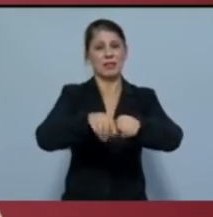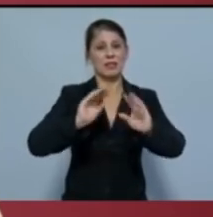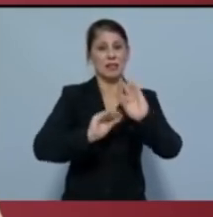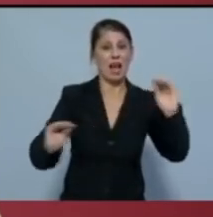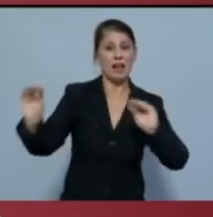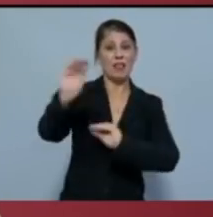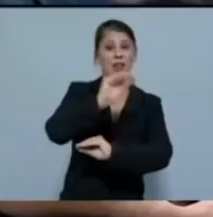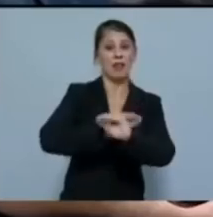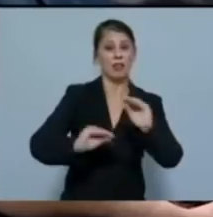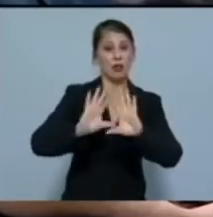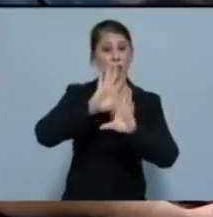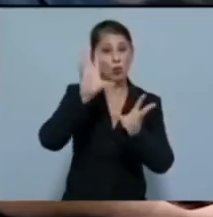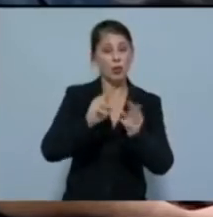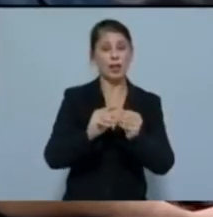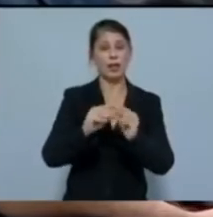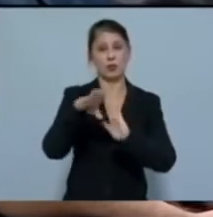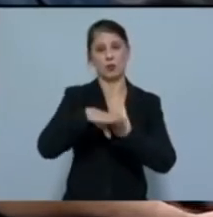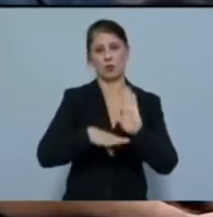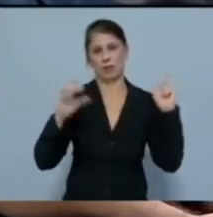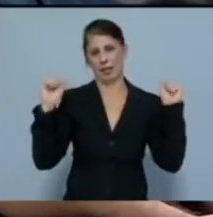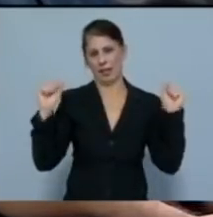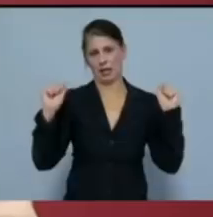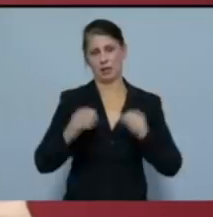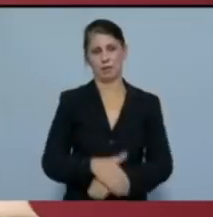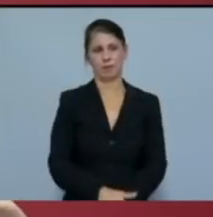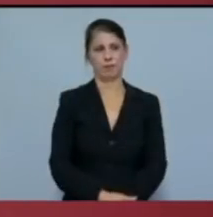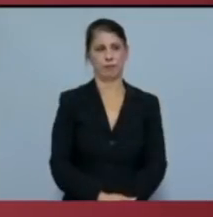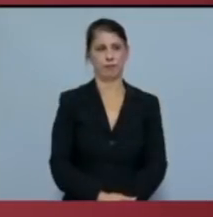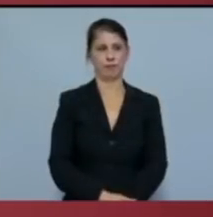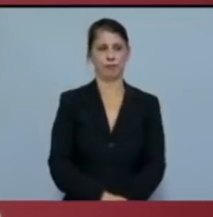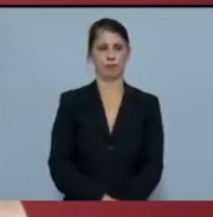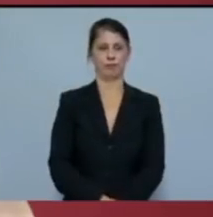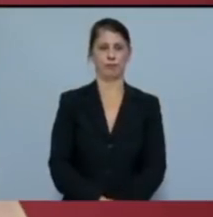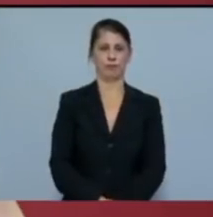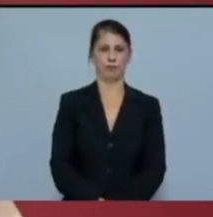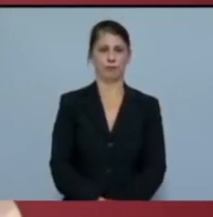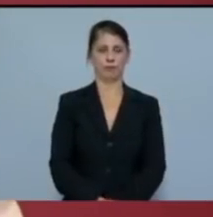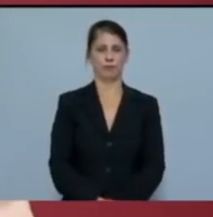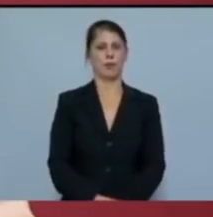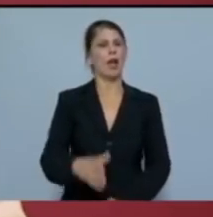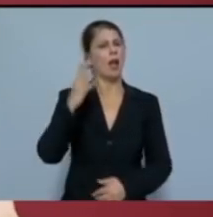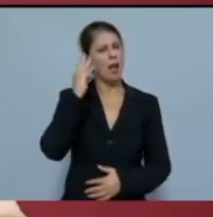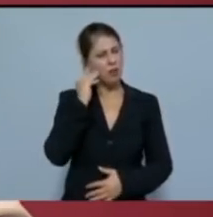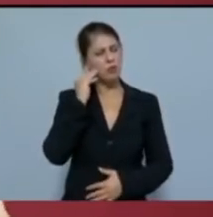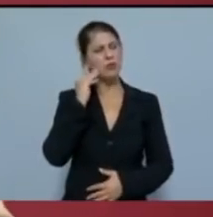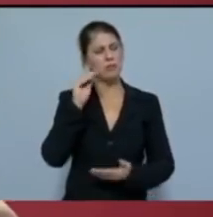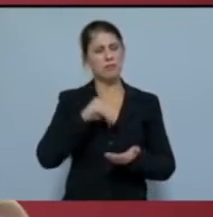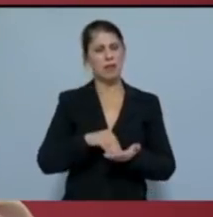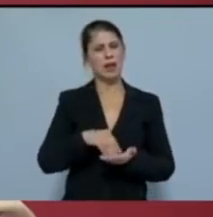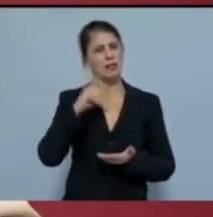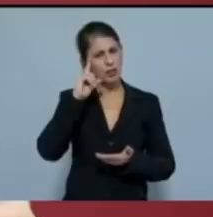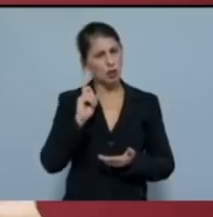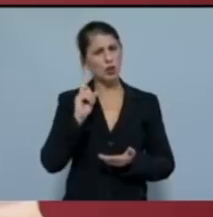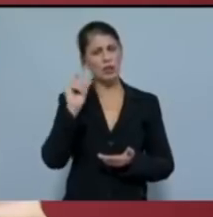συνολικά στο σύστημα της υγείας. Ακούσαμε ξανά τις γνωστές λεξούλες που από πίσω